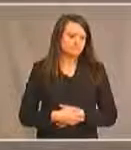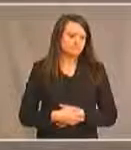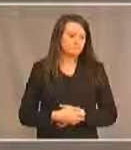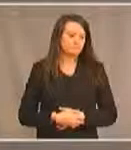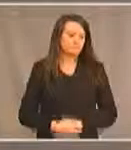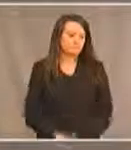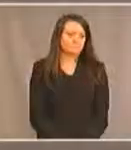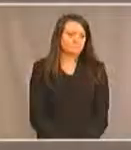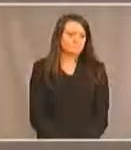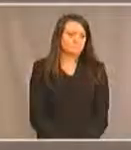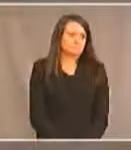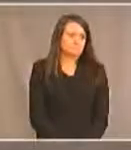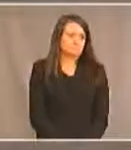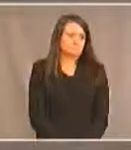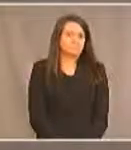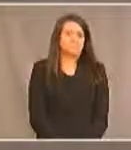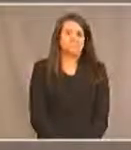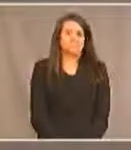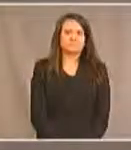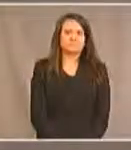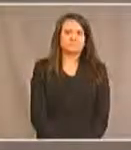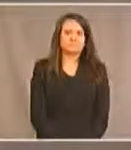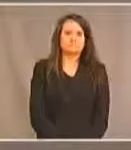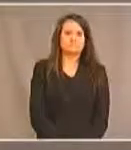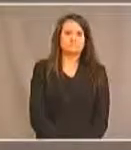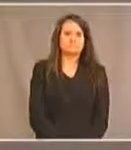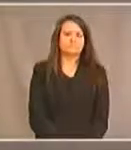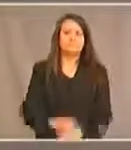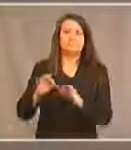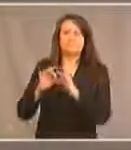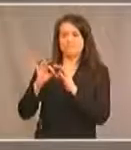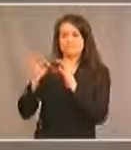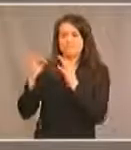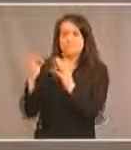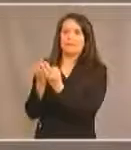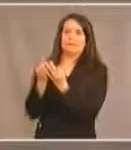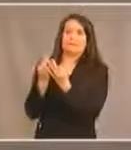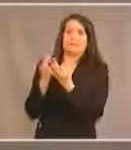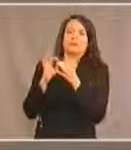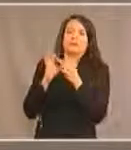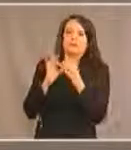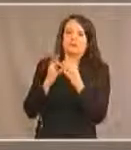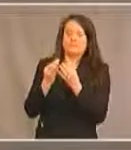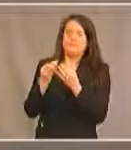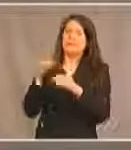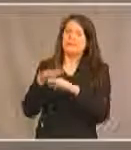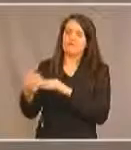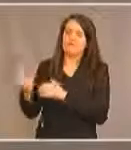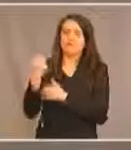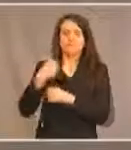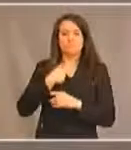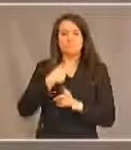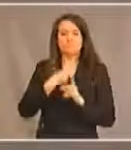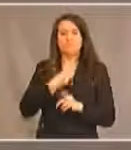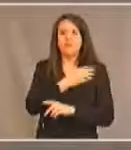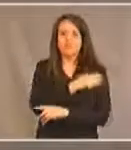et cela touche beaucoup de familles, les relations familiales. Moi, je viens du Manitoba